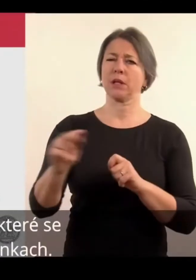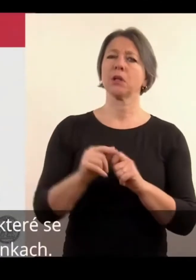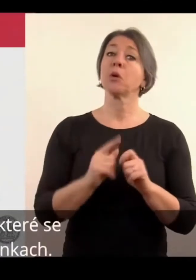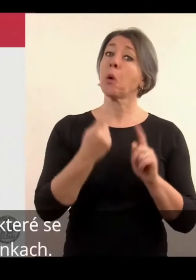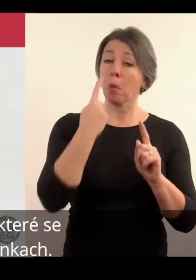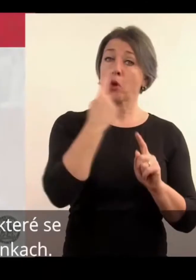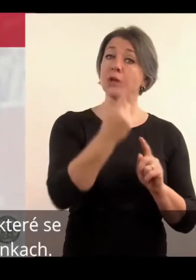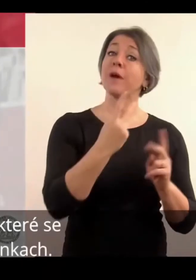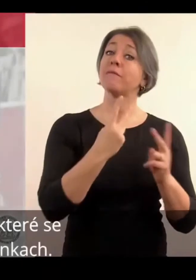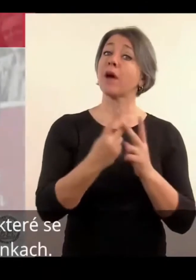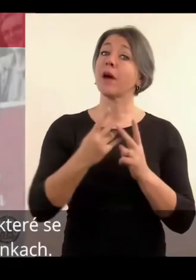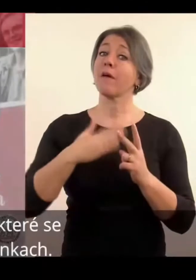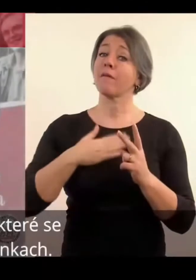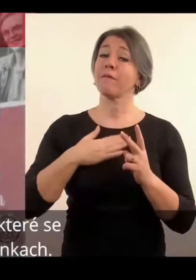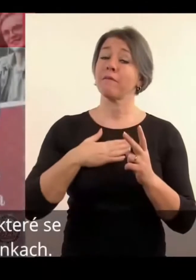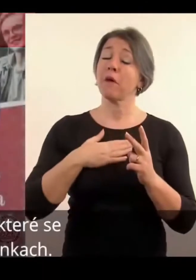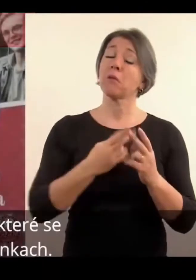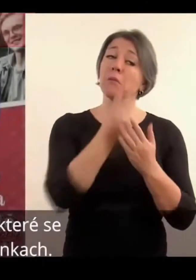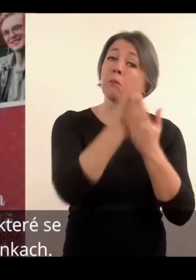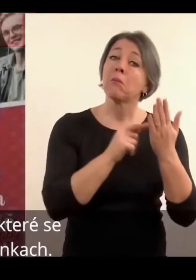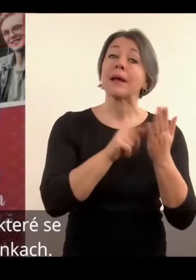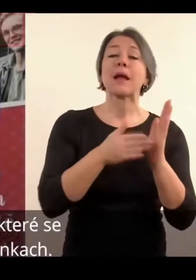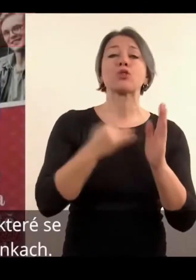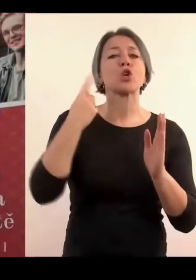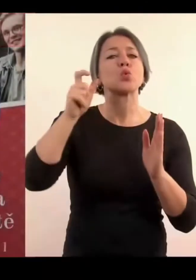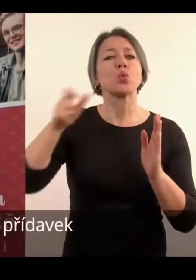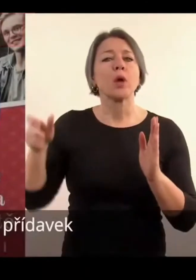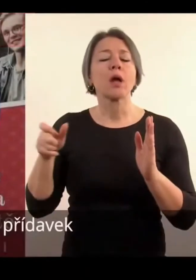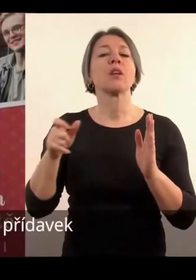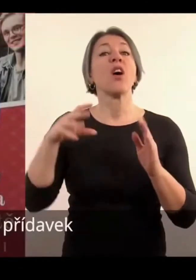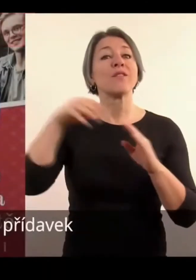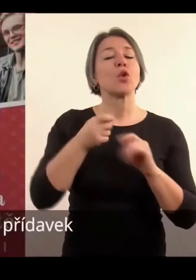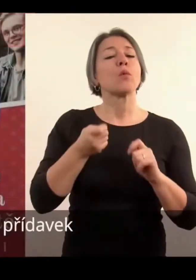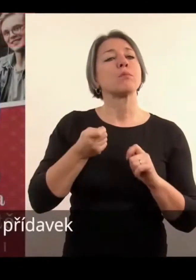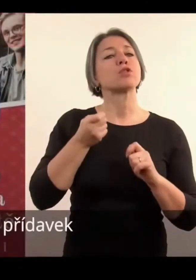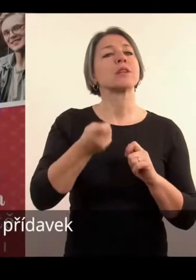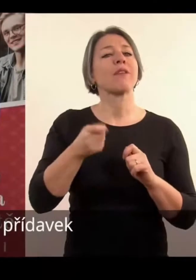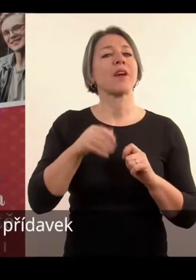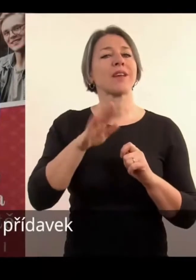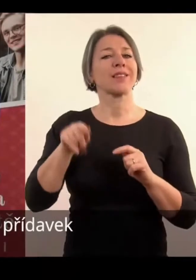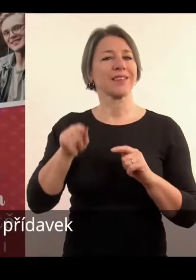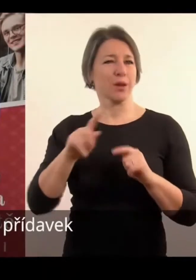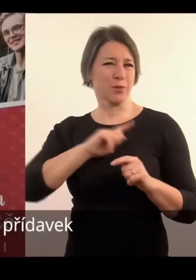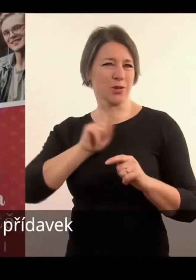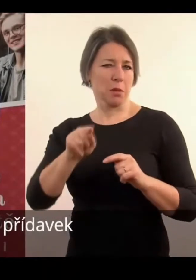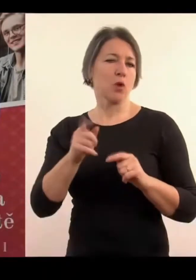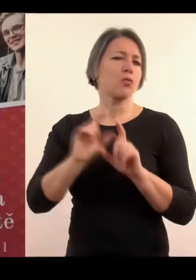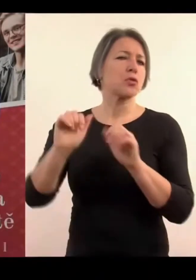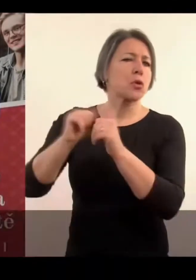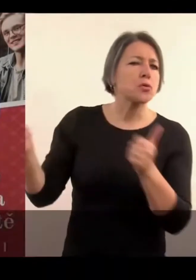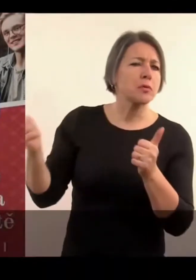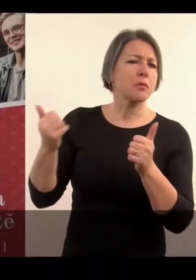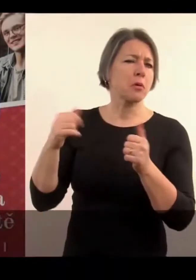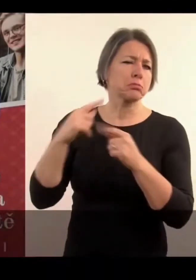Na které se můžete podívat na našich stránkách. Je to pro studenty, kteří pobírají přídavek na sebe a zároveň